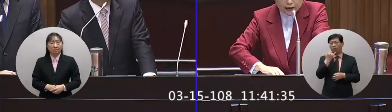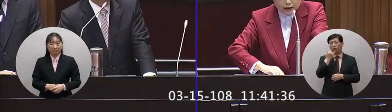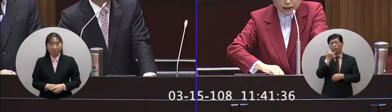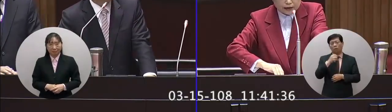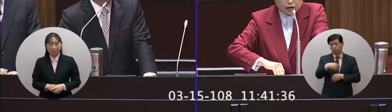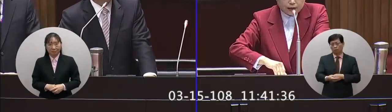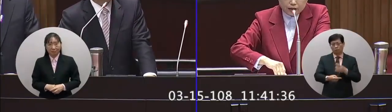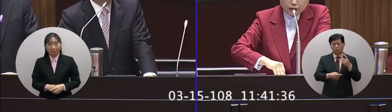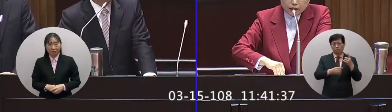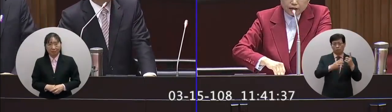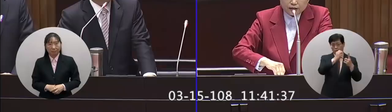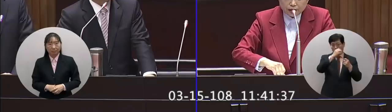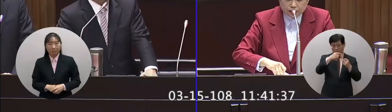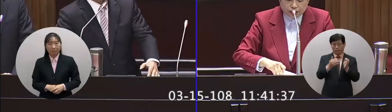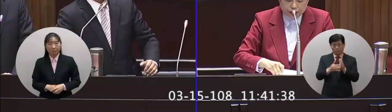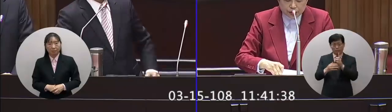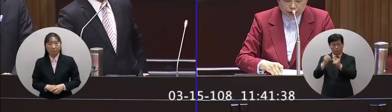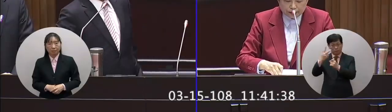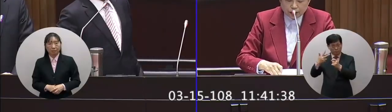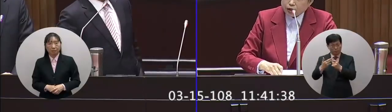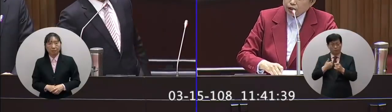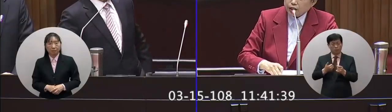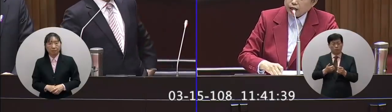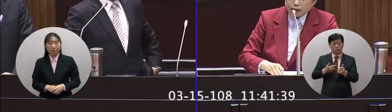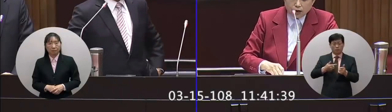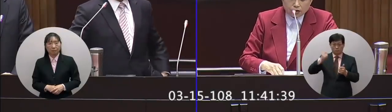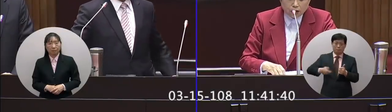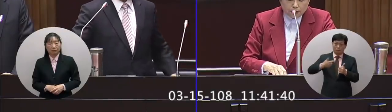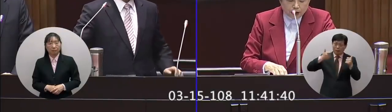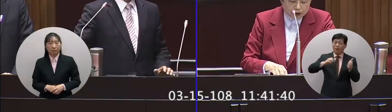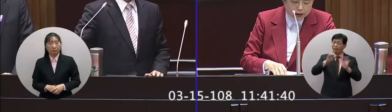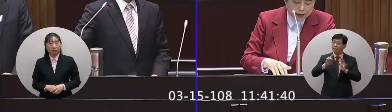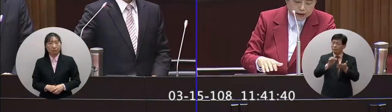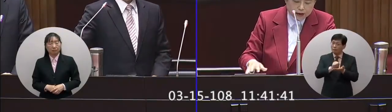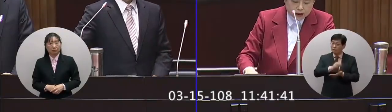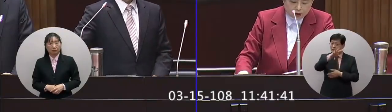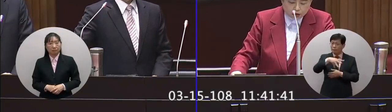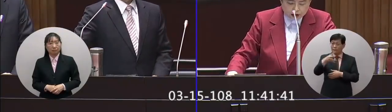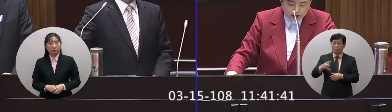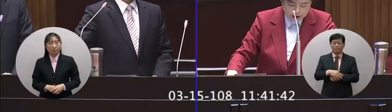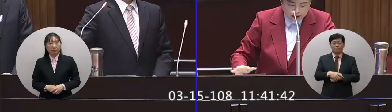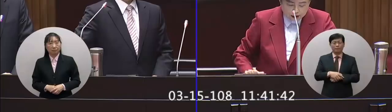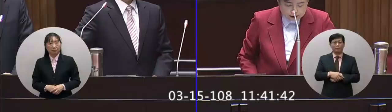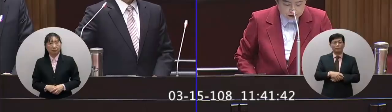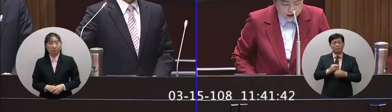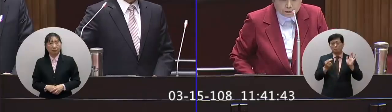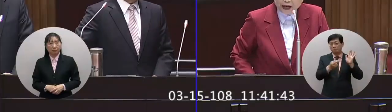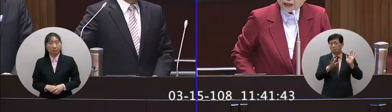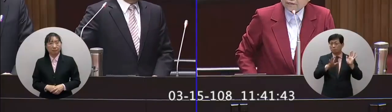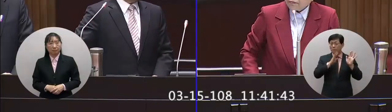看100年到107年的死刑執行情形你看到這個表格裡面有這個